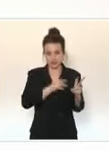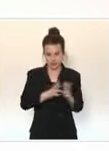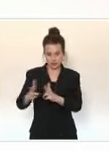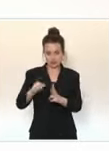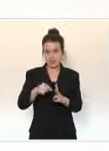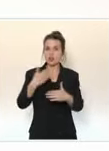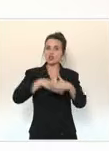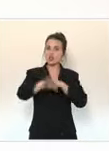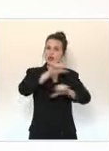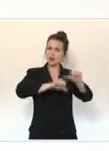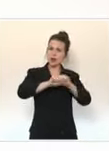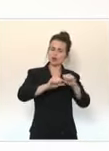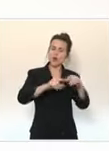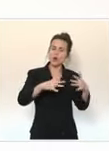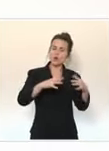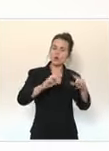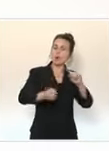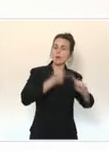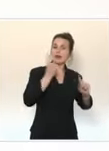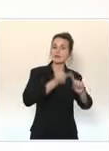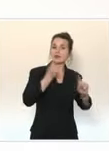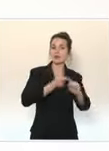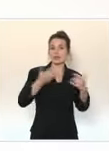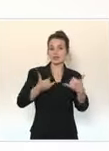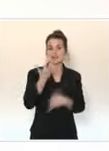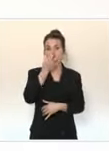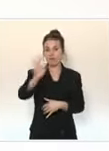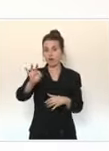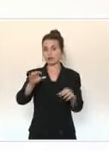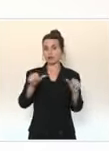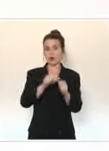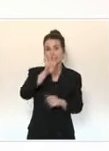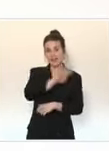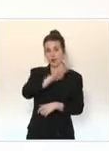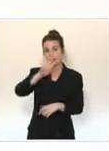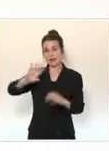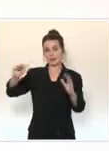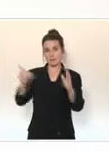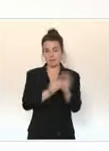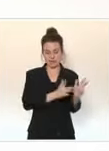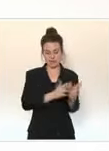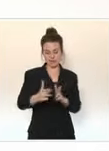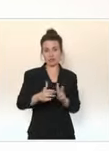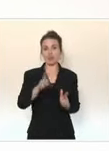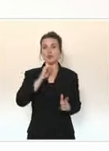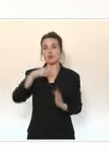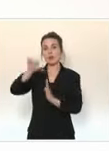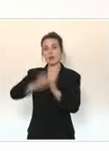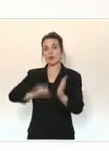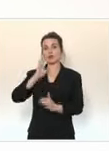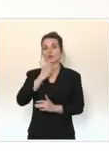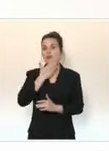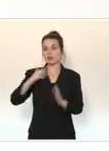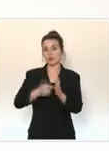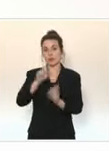spécifiques. La France a réalisé plus de 44 000 de ses séquençages depuis le mois de février 2021, plus de 5 000 la